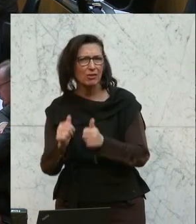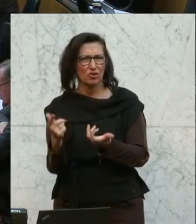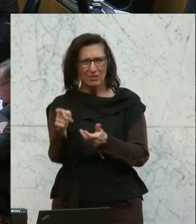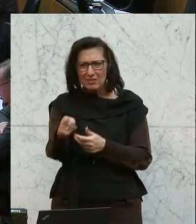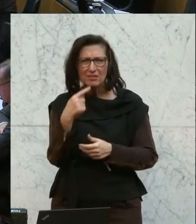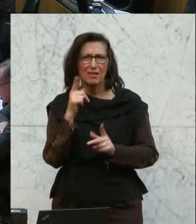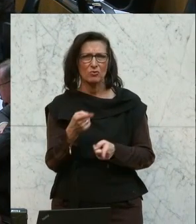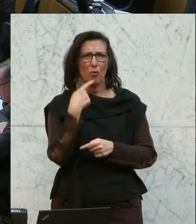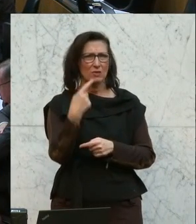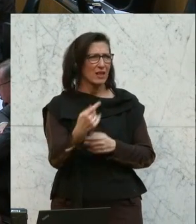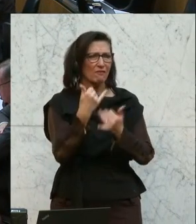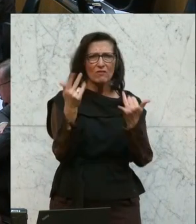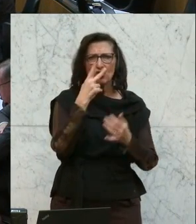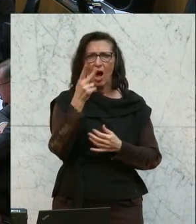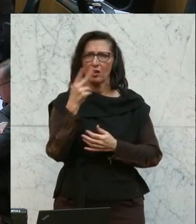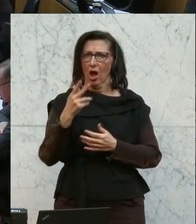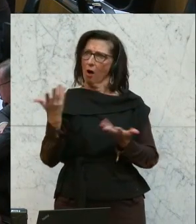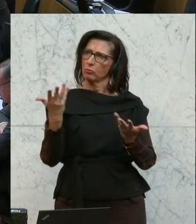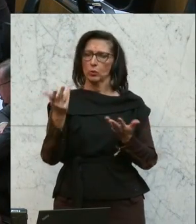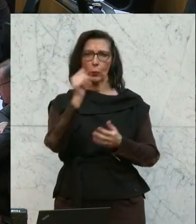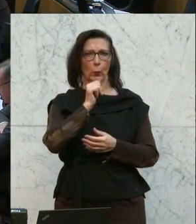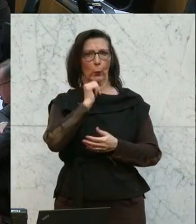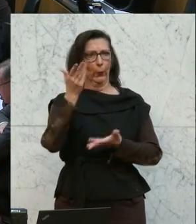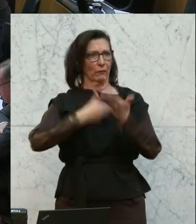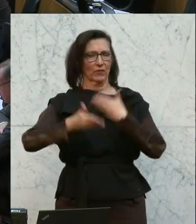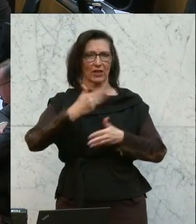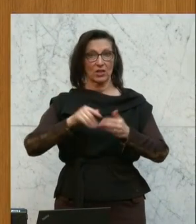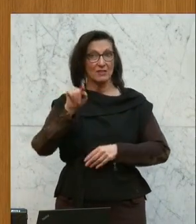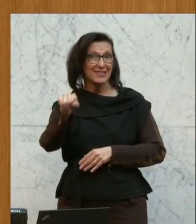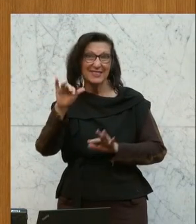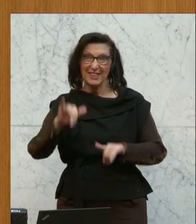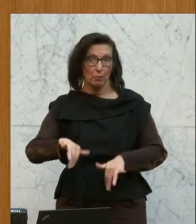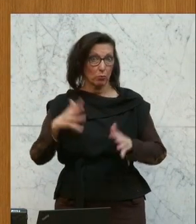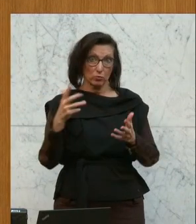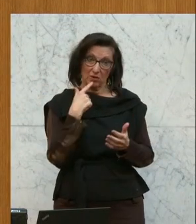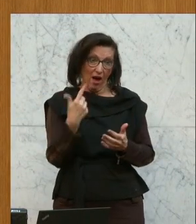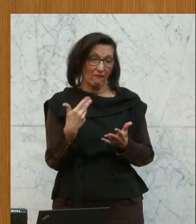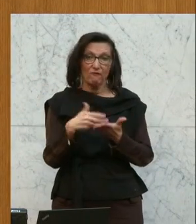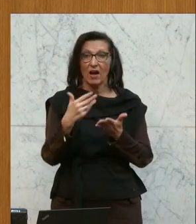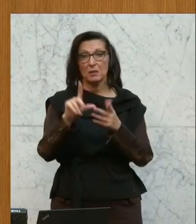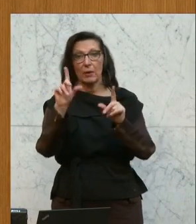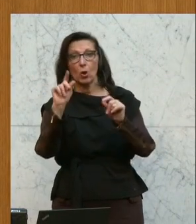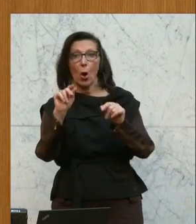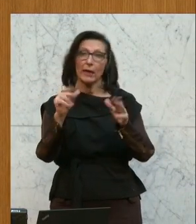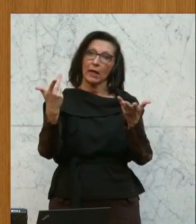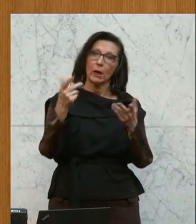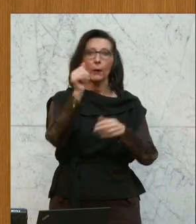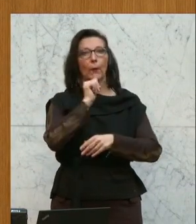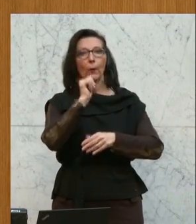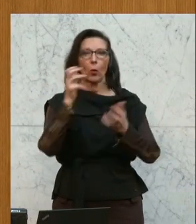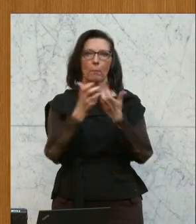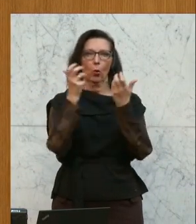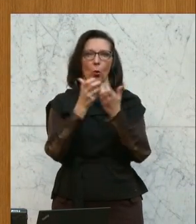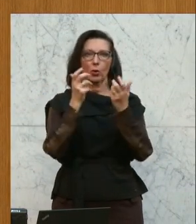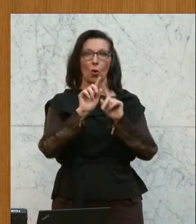klimafitte, grüne Wirtschaft aussieht. Weil sie müssen die Standards der klimafreundlichen Produktion definieren und dafür sorgen, dass andere Staaten sich an uns